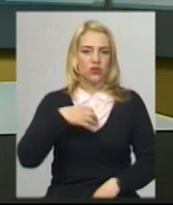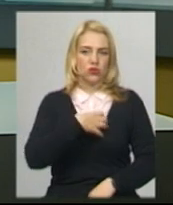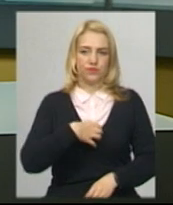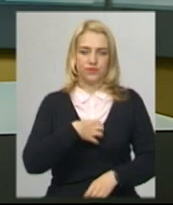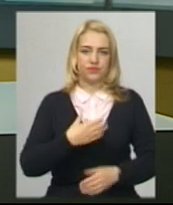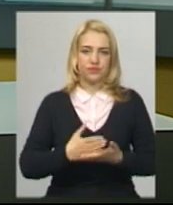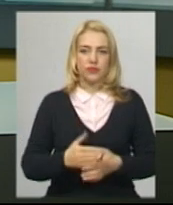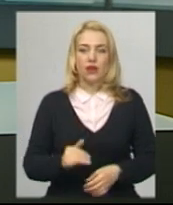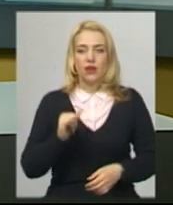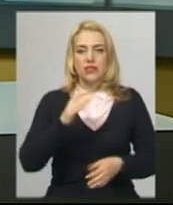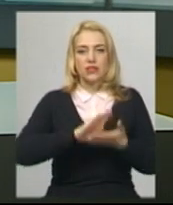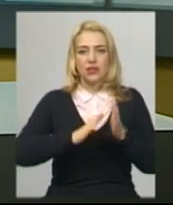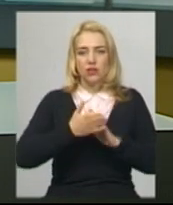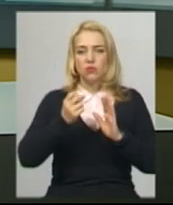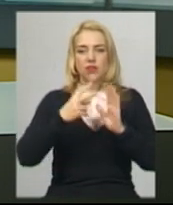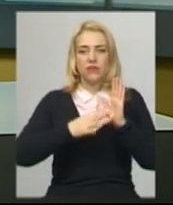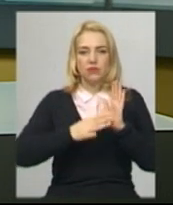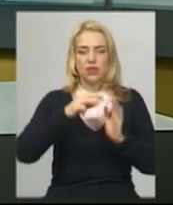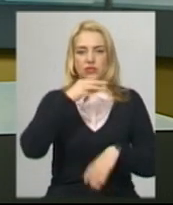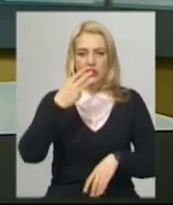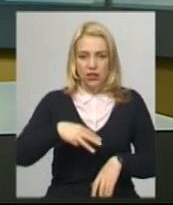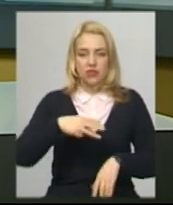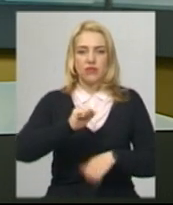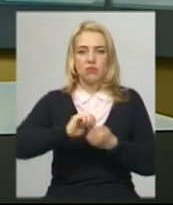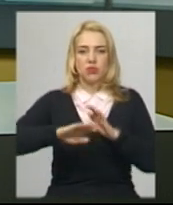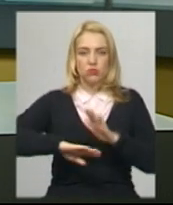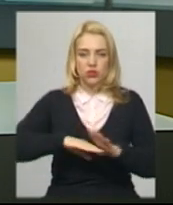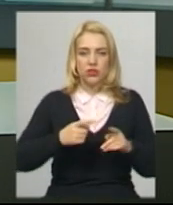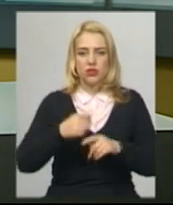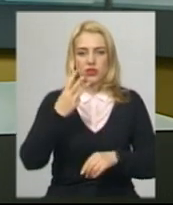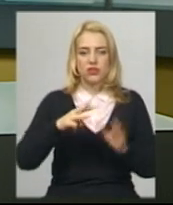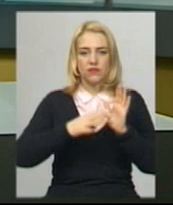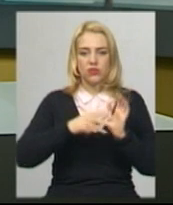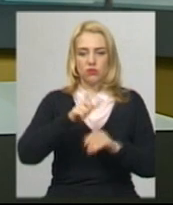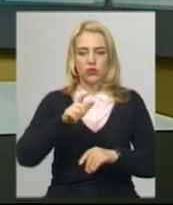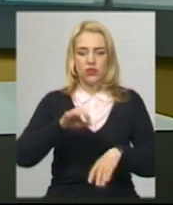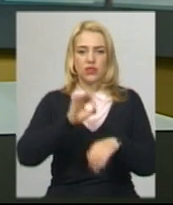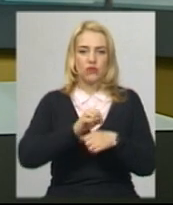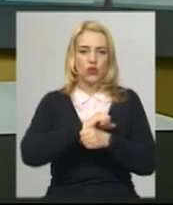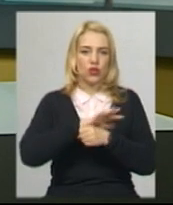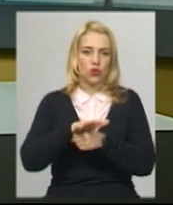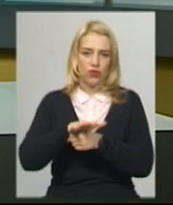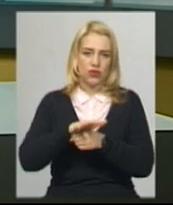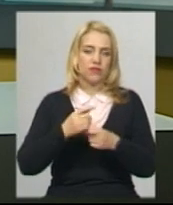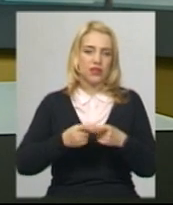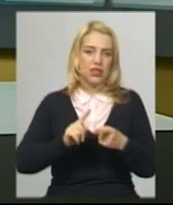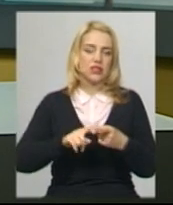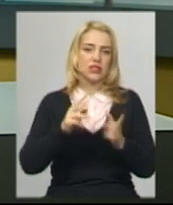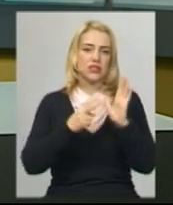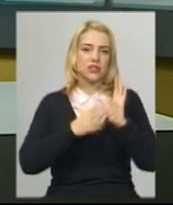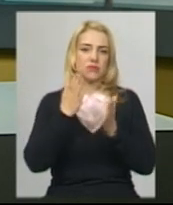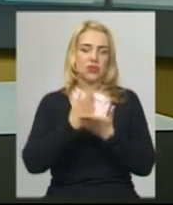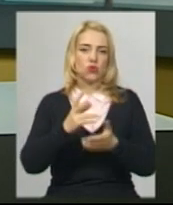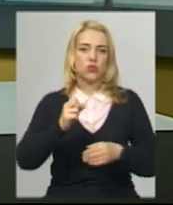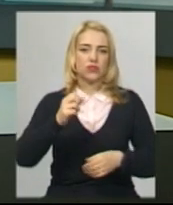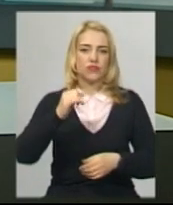Нагадаю, станом на 18.30 в Кам'янець-Подільському 38 осіб захворіло на ковід-19. З них сім знаходиться в